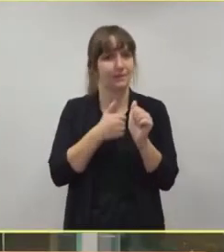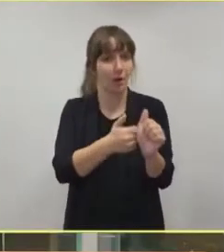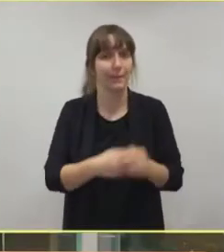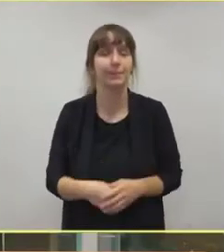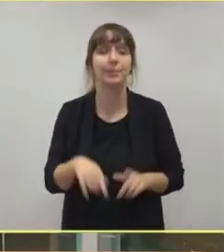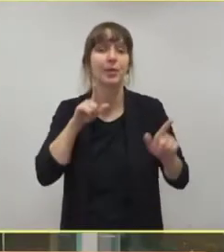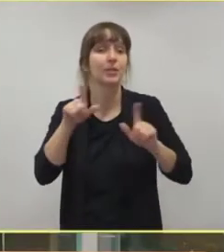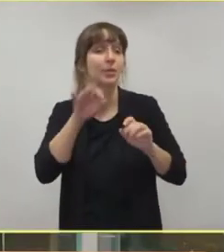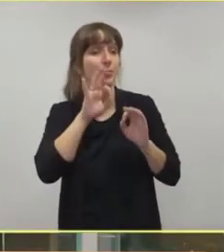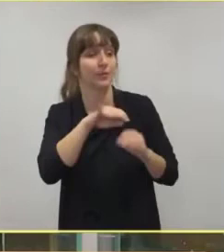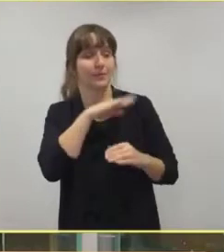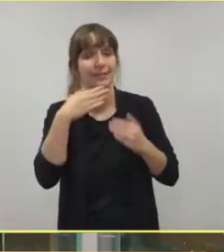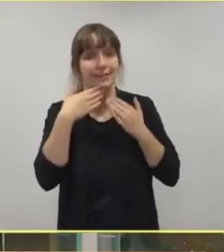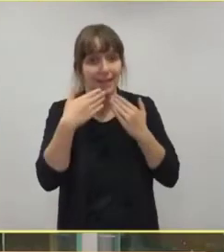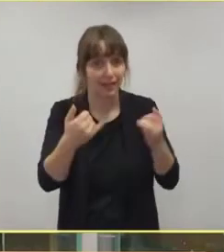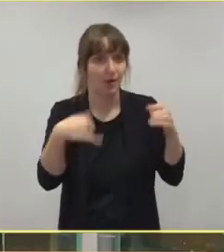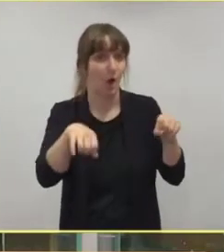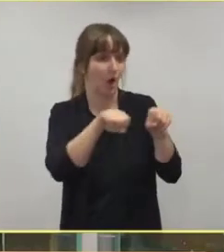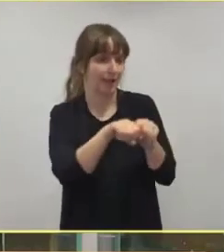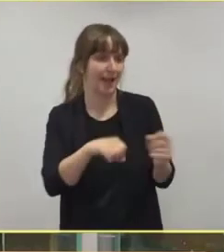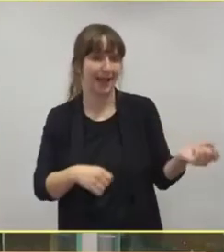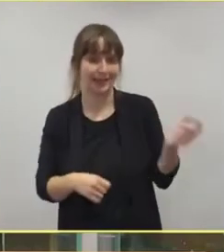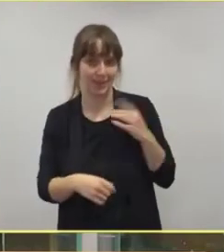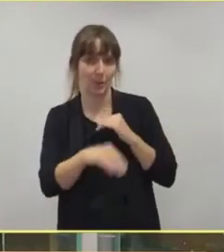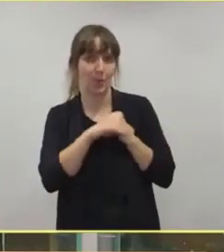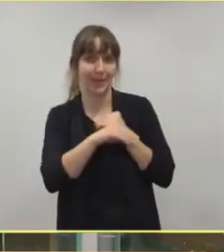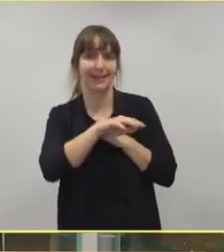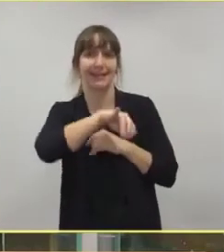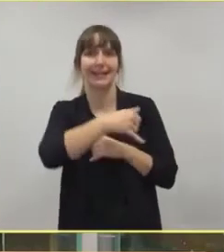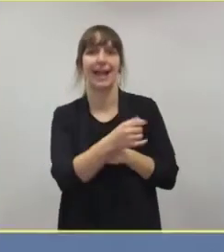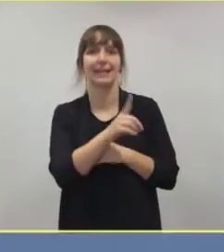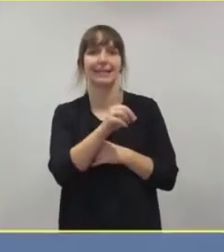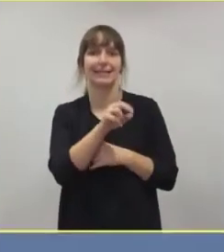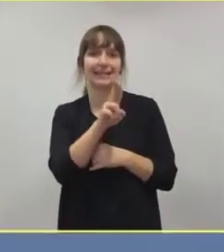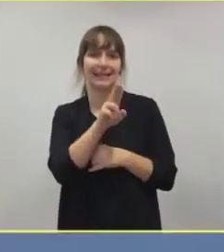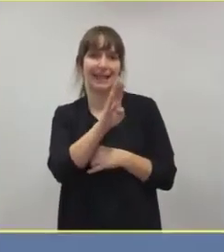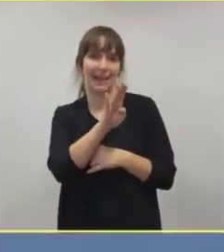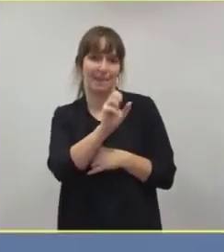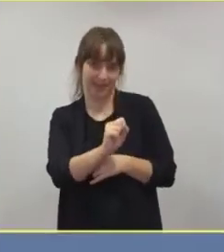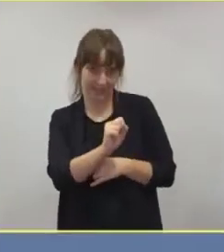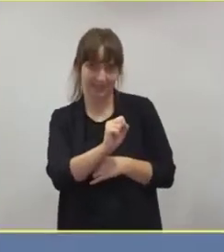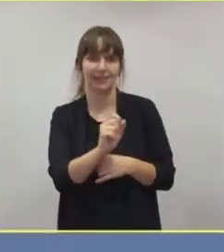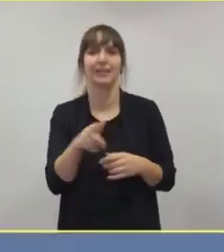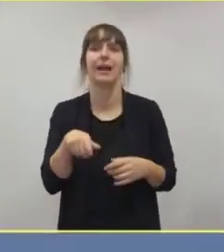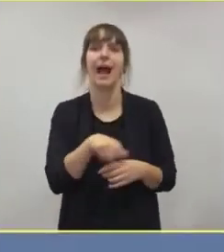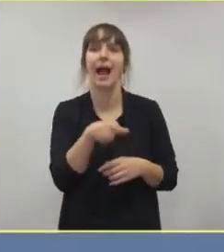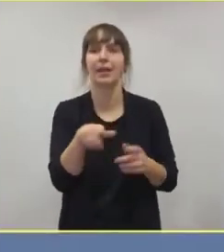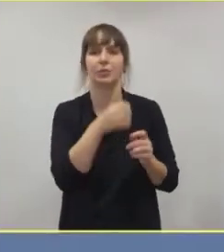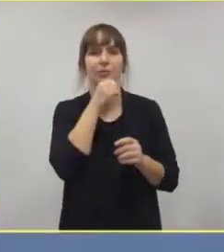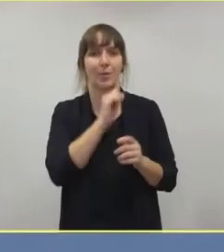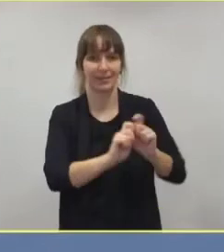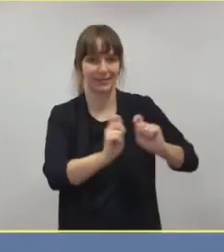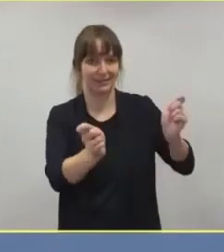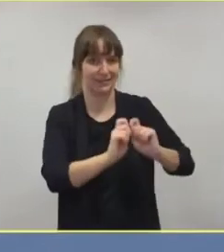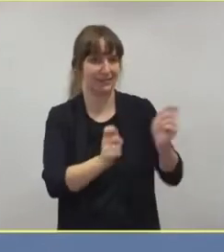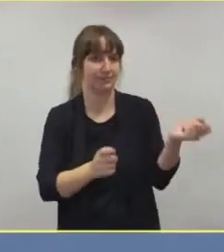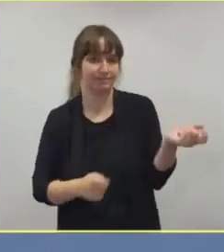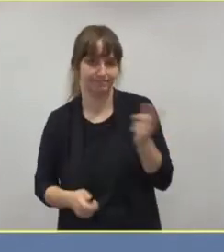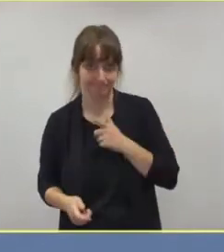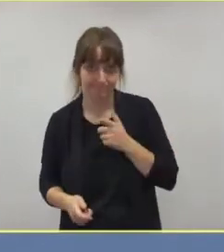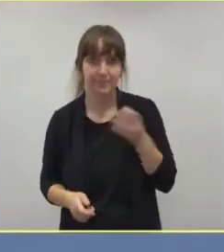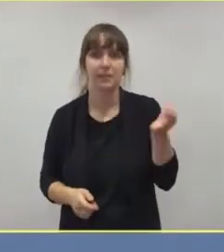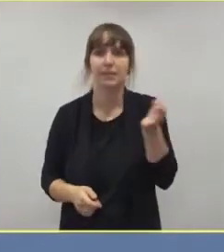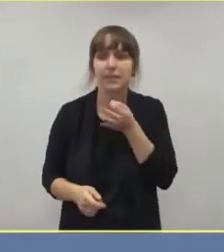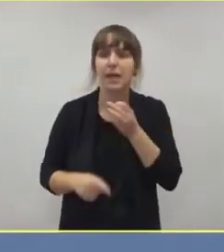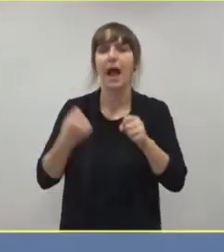Frage des Kollegen Jan Drebes von der Rheinischen Post. Da geht es um Arbeitsquarantäne und